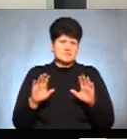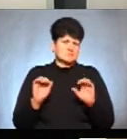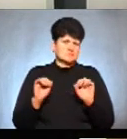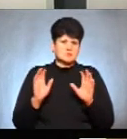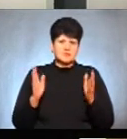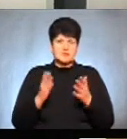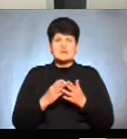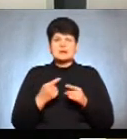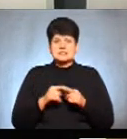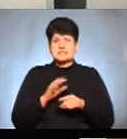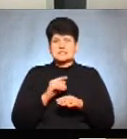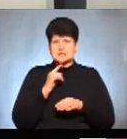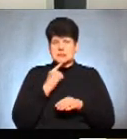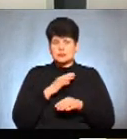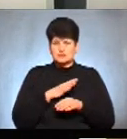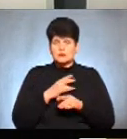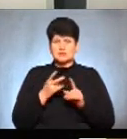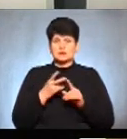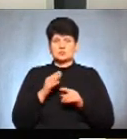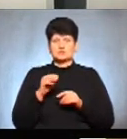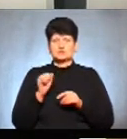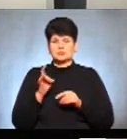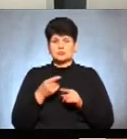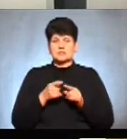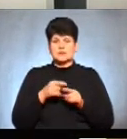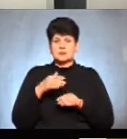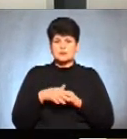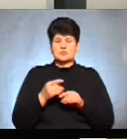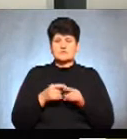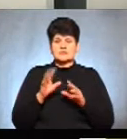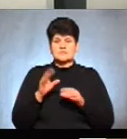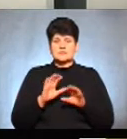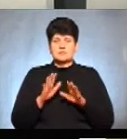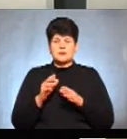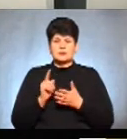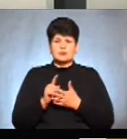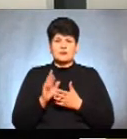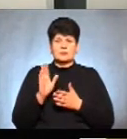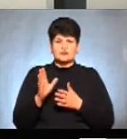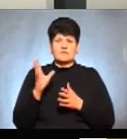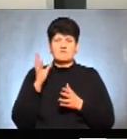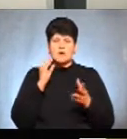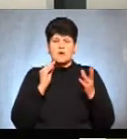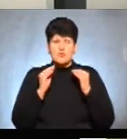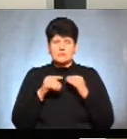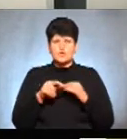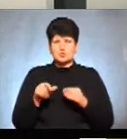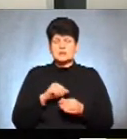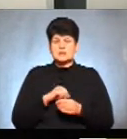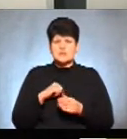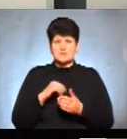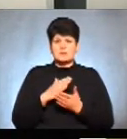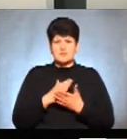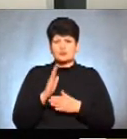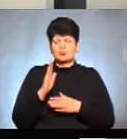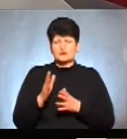це була складність. Але на другий тур, так розумієш, що ці всі моменти повинні бути вже враховані дільничими комісіями, та й самі люди вже мають бути